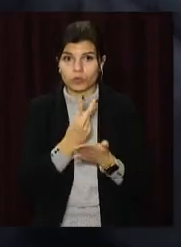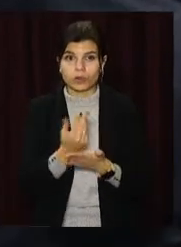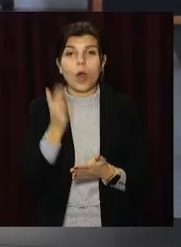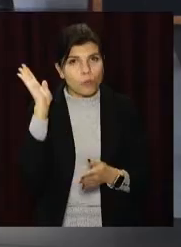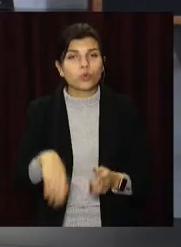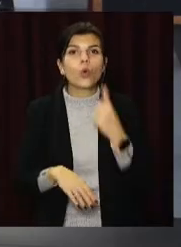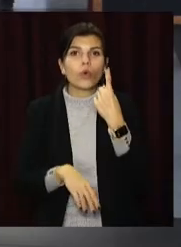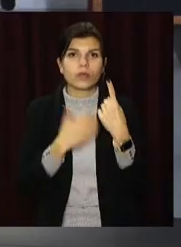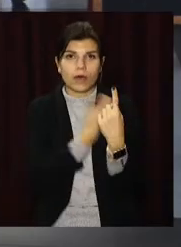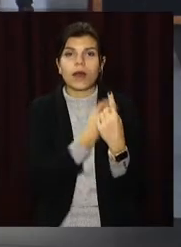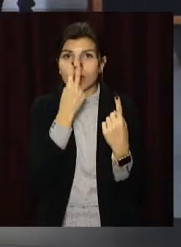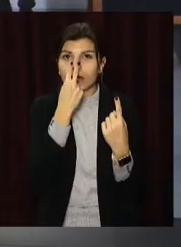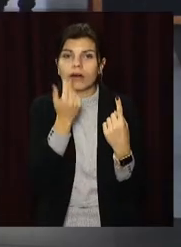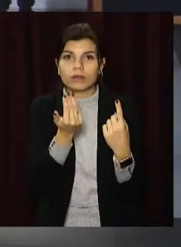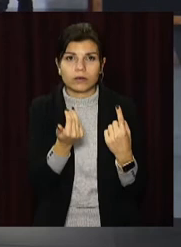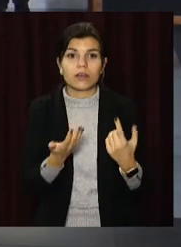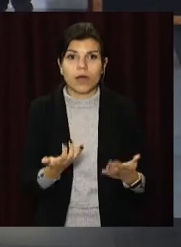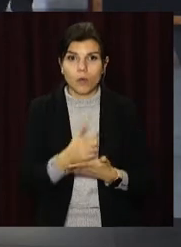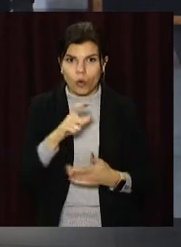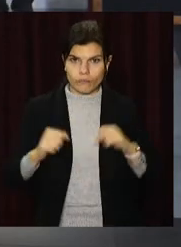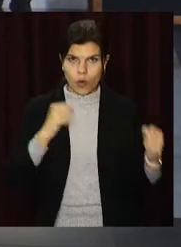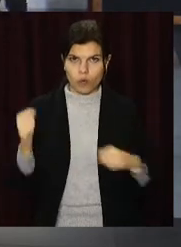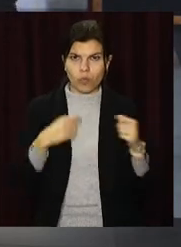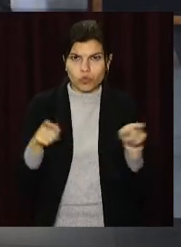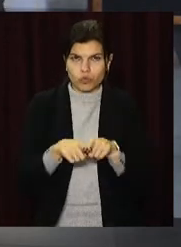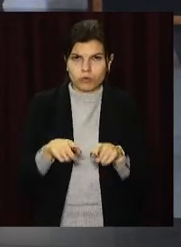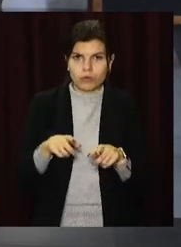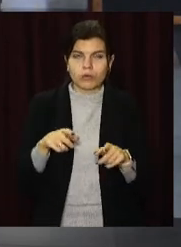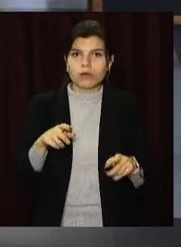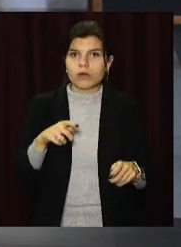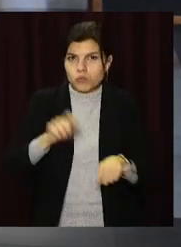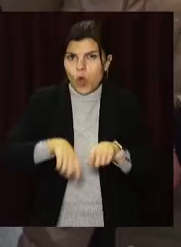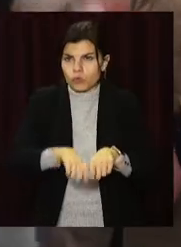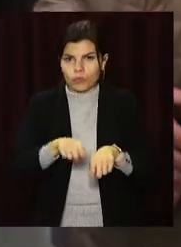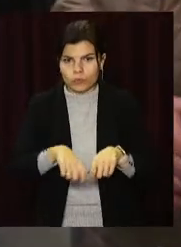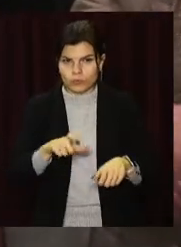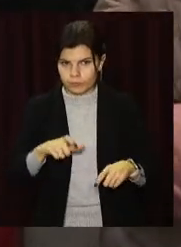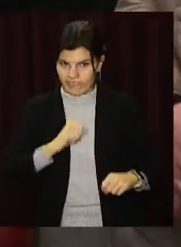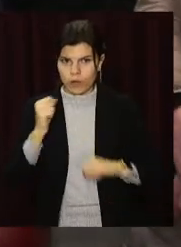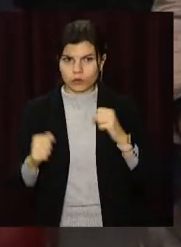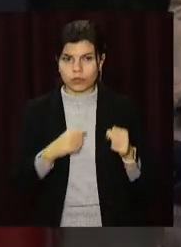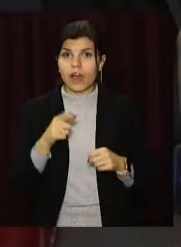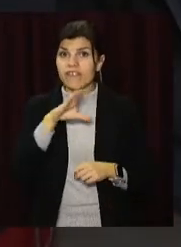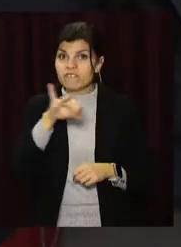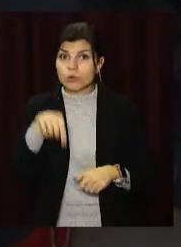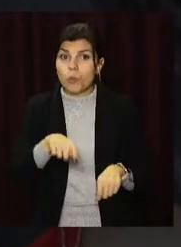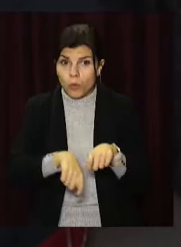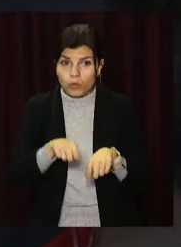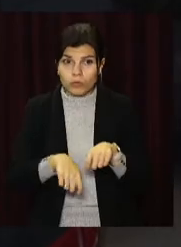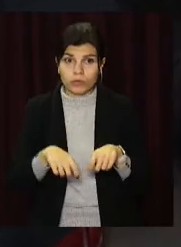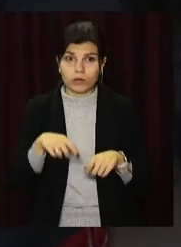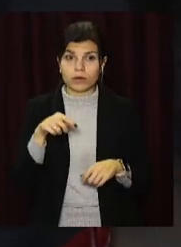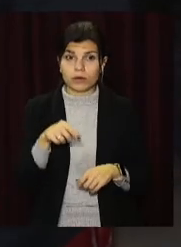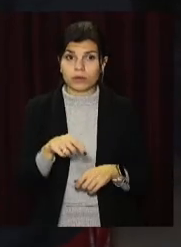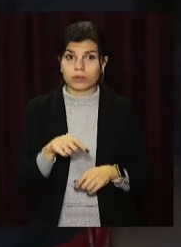і достатньо». Деякі відвідувачі ТЦ обурюються таким перевіркам сертифікатів. «Те, що ви це перевіряєте, от цього тілку,